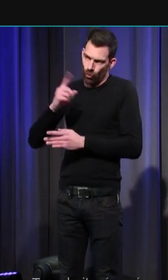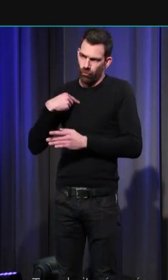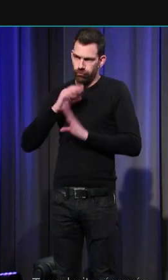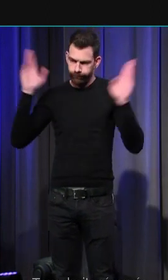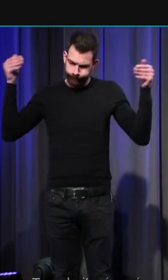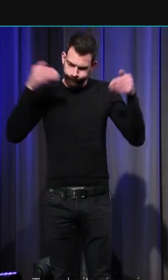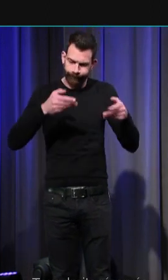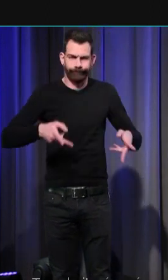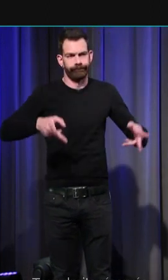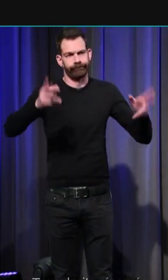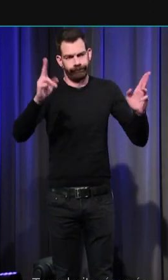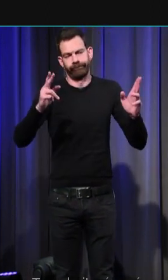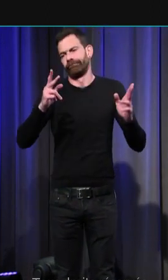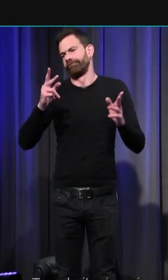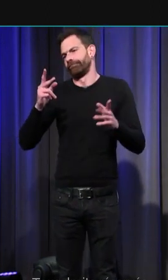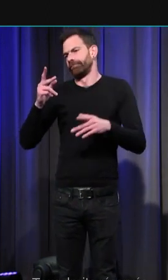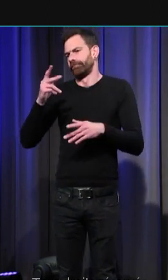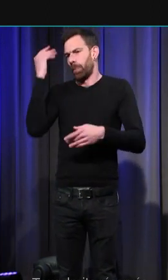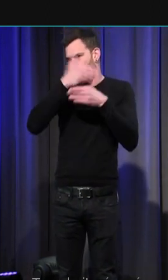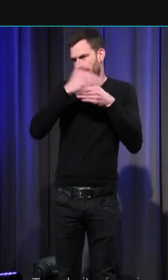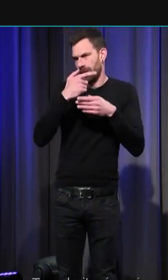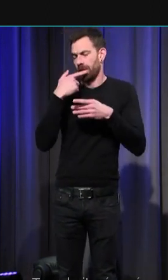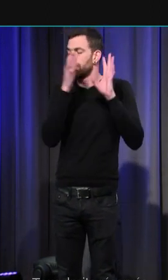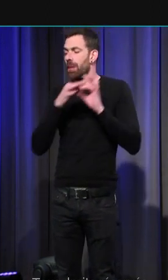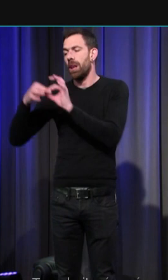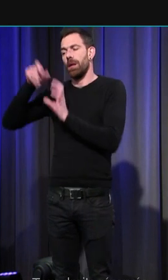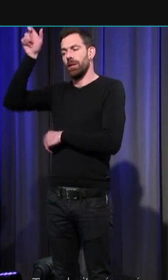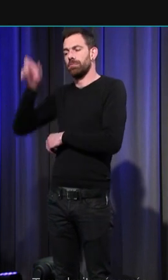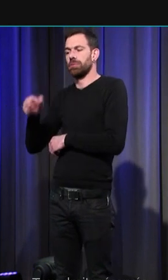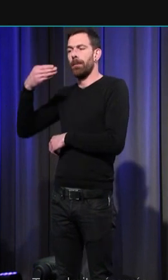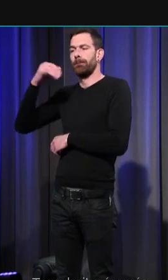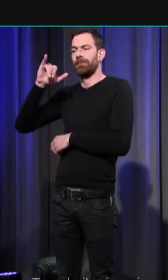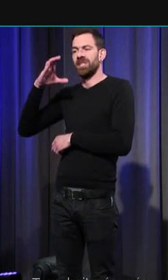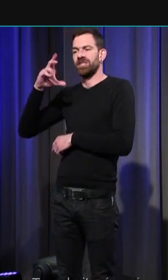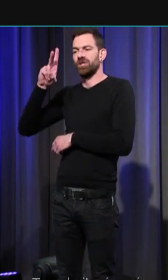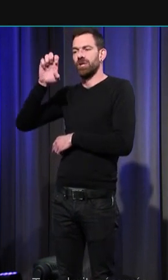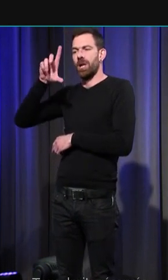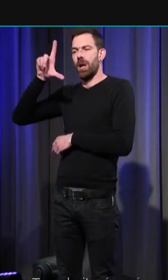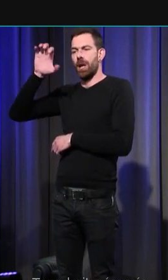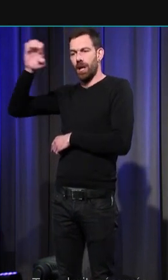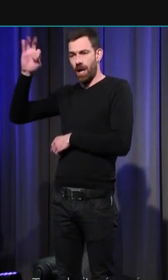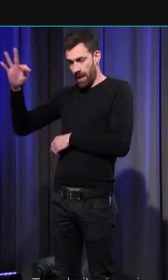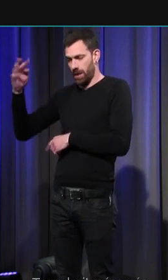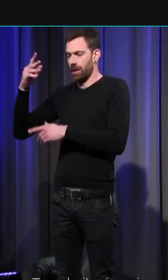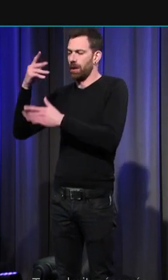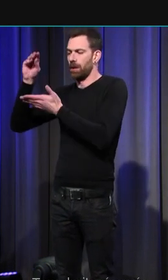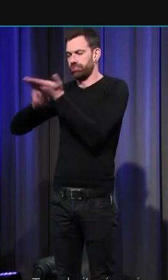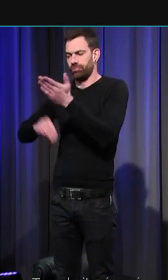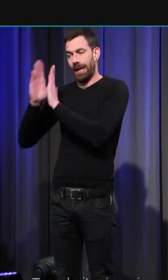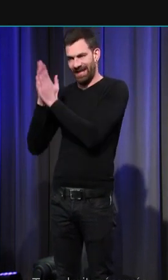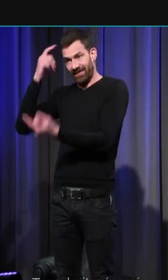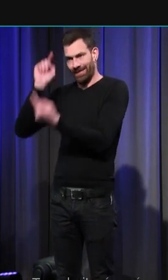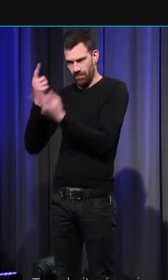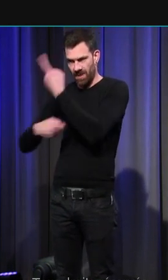convoquer le génie de Michelet qui, dans son Histoire de France, accorde une place centrale aux émotions.